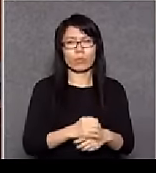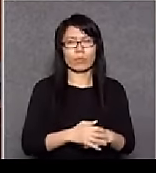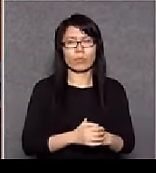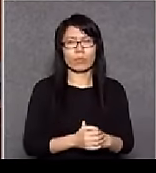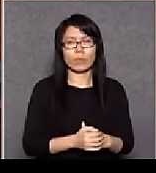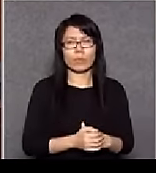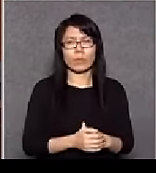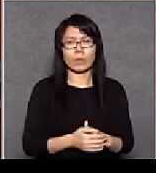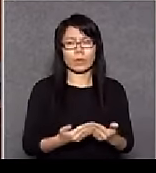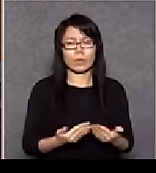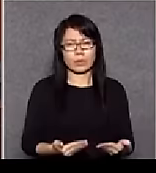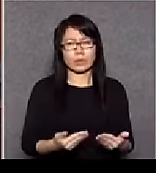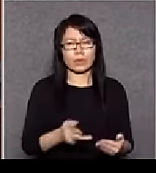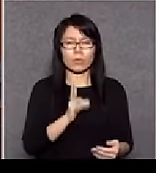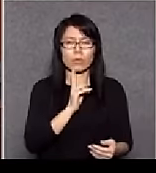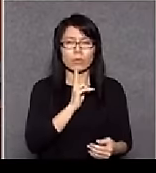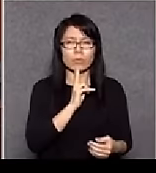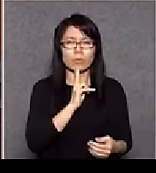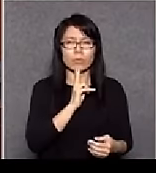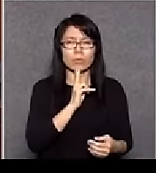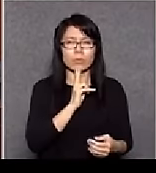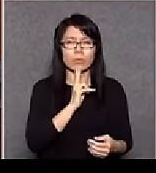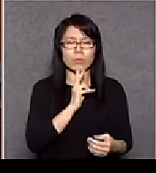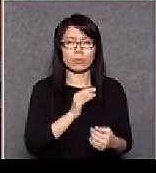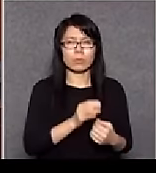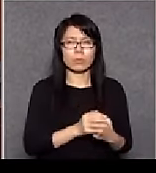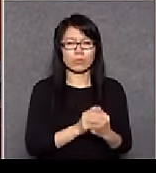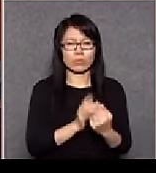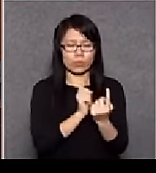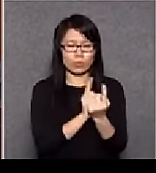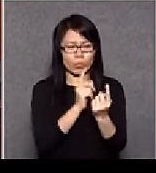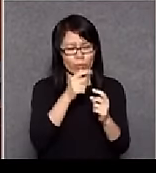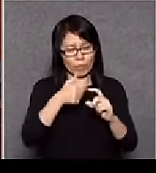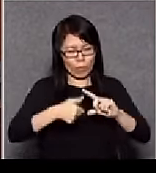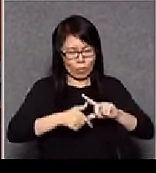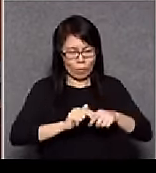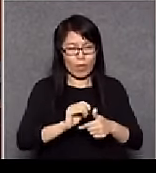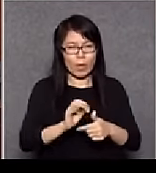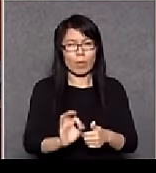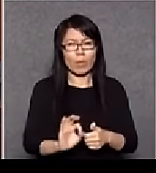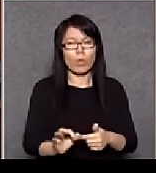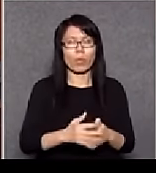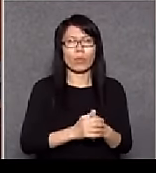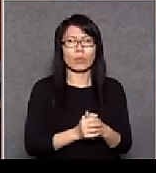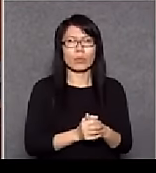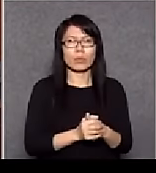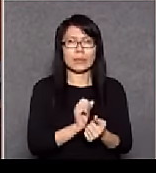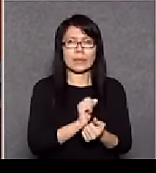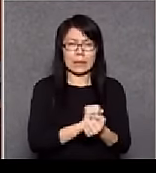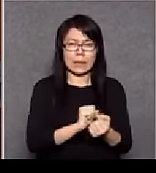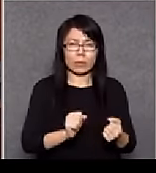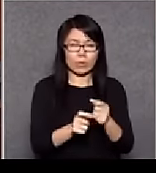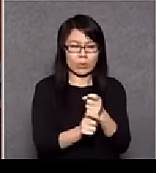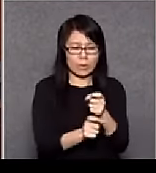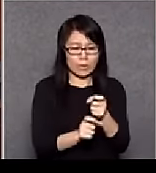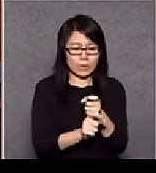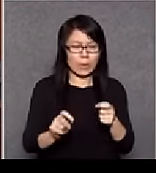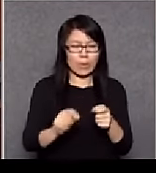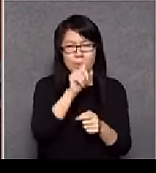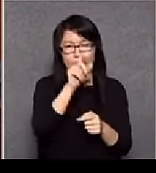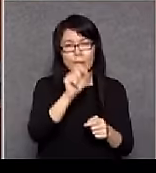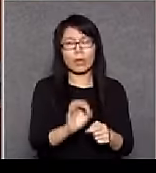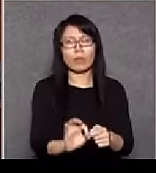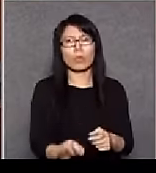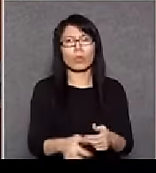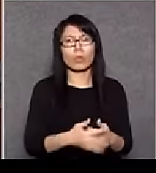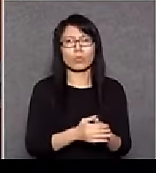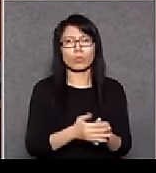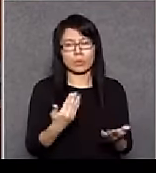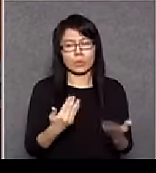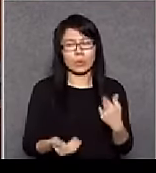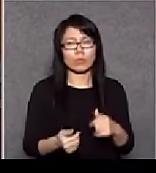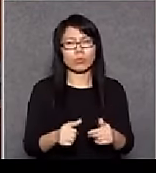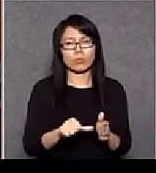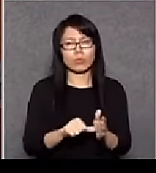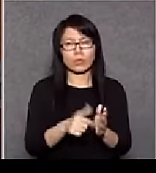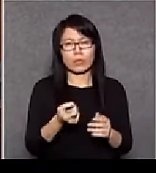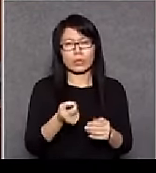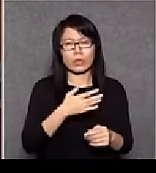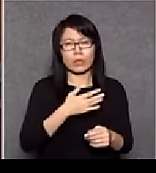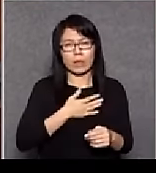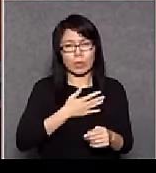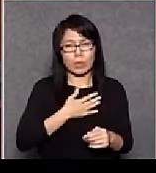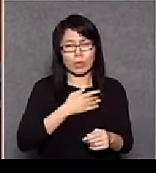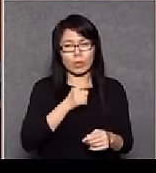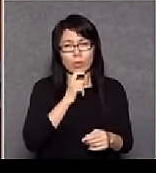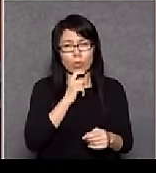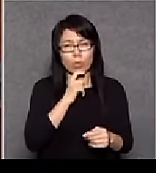都沒有什麼應對的調查如何解決經濟問題但起碼除了擔心之後他會密